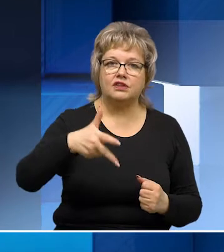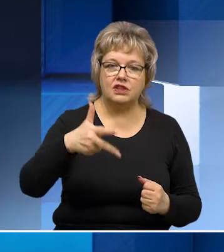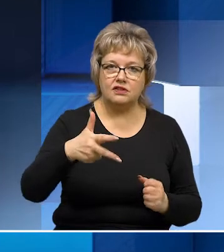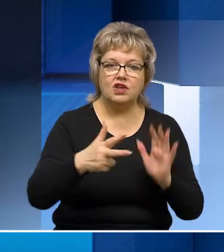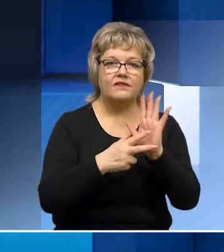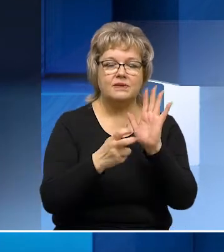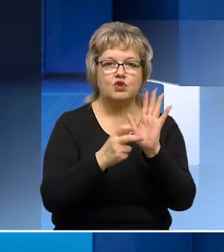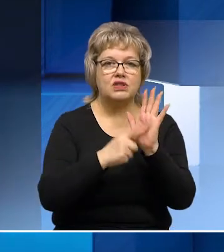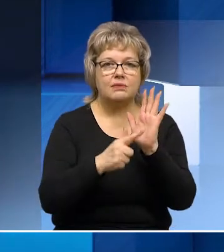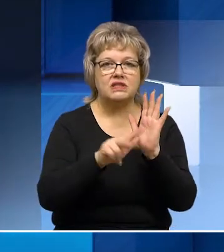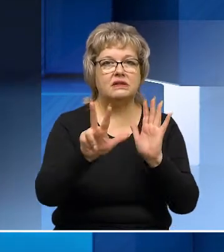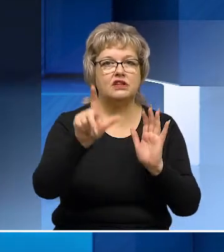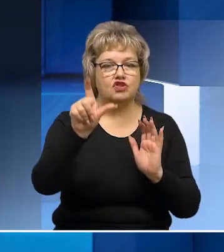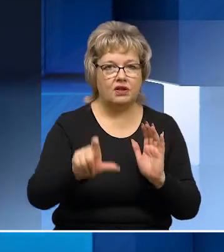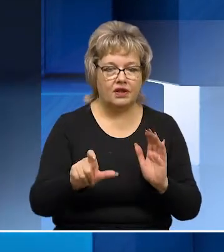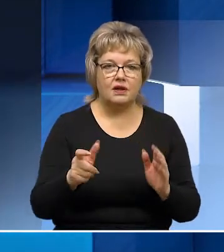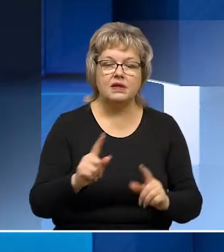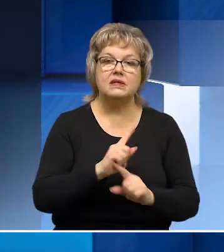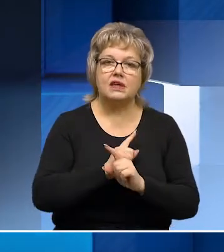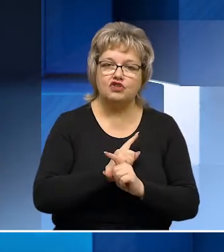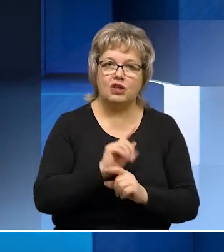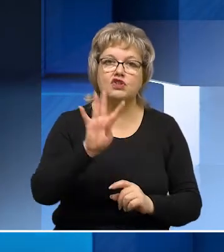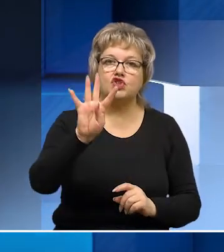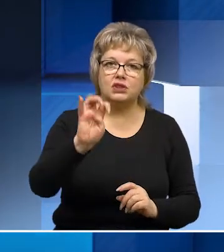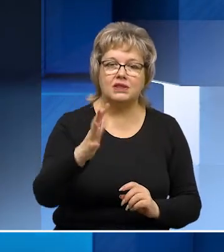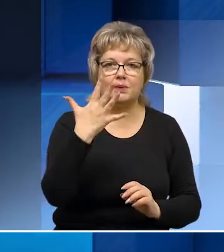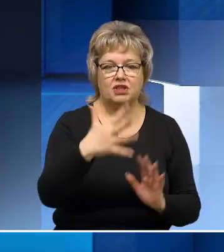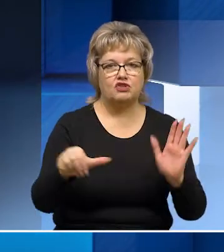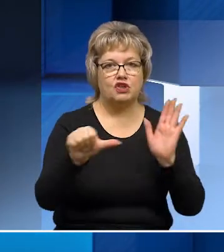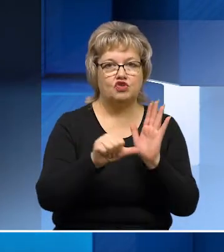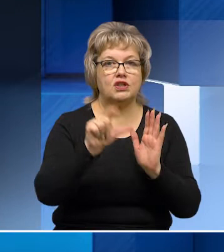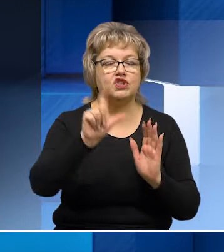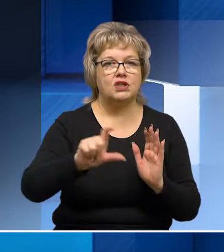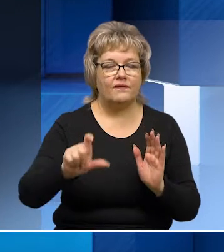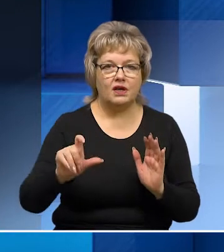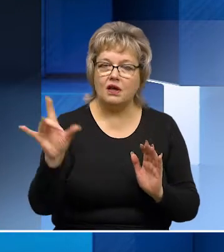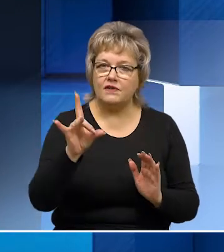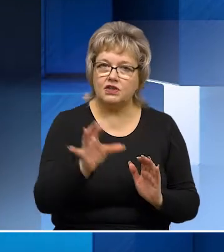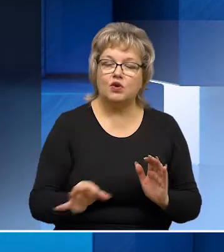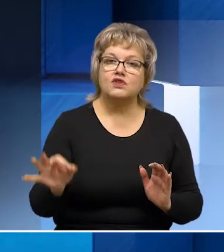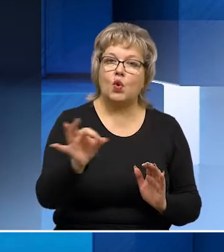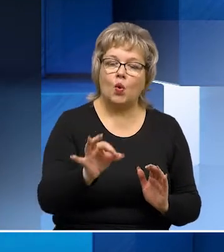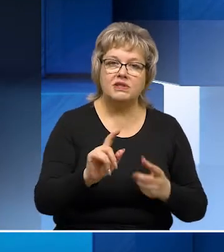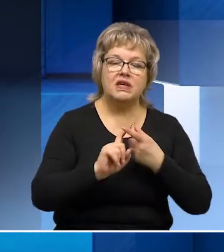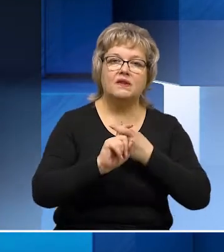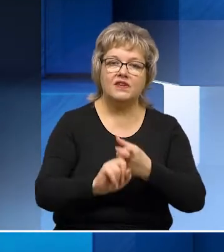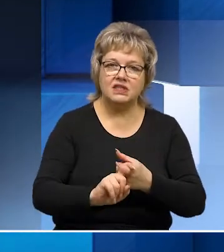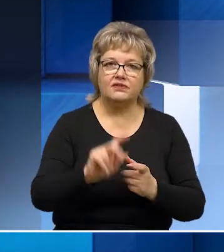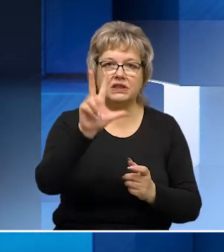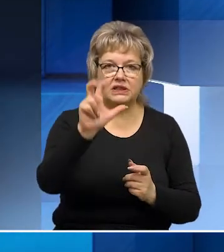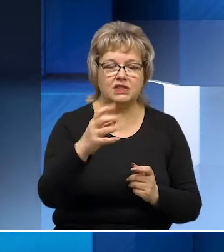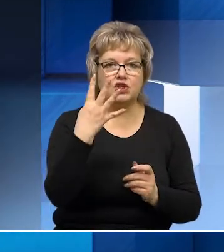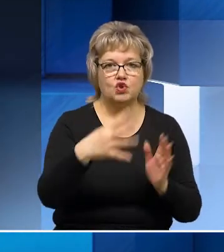3873 человека. Скончалось 456 человек. В Ростовской области